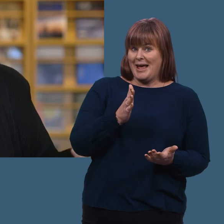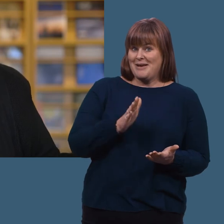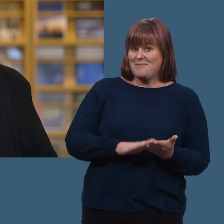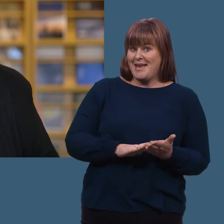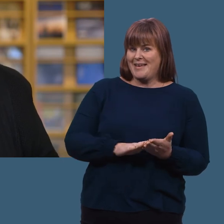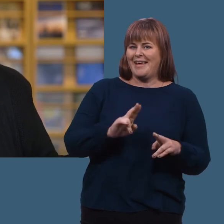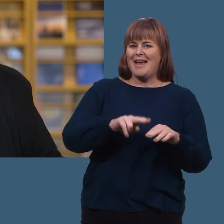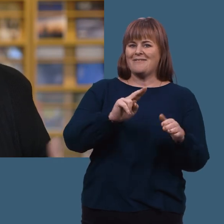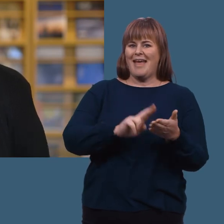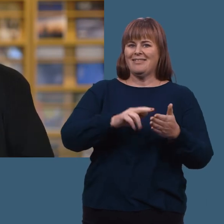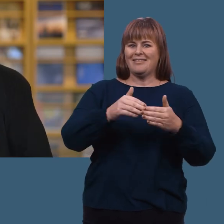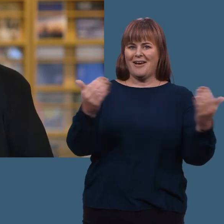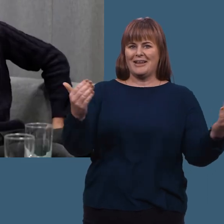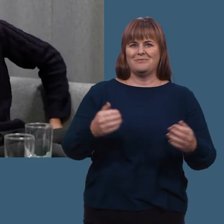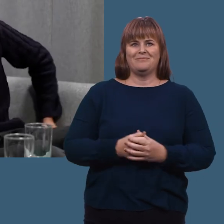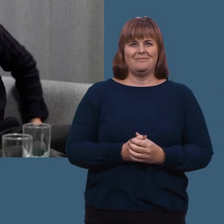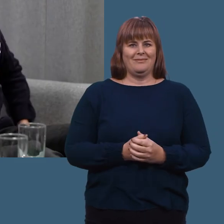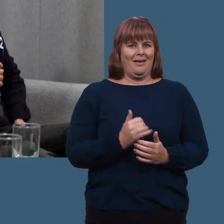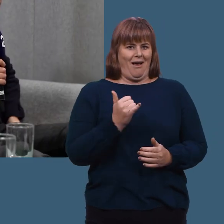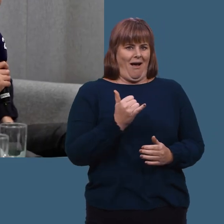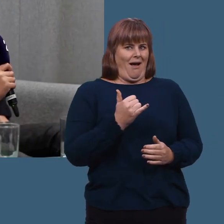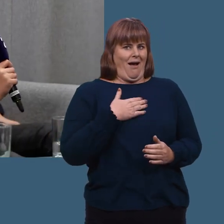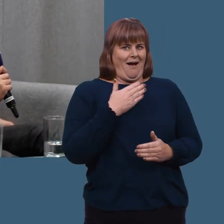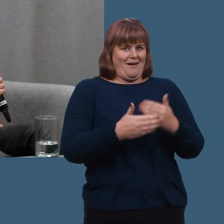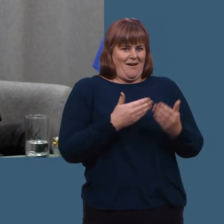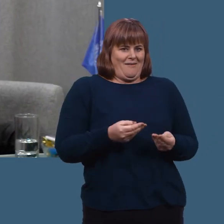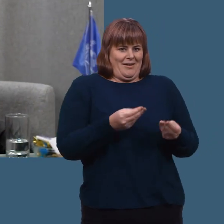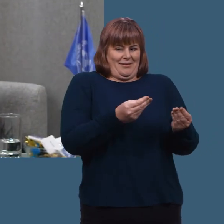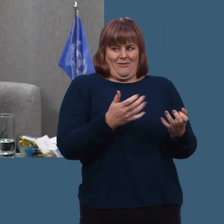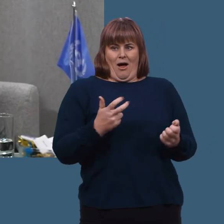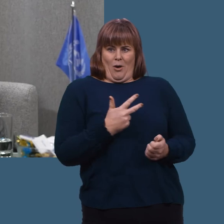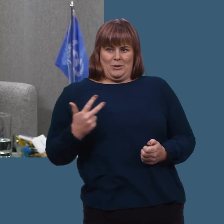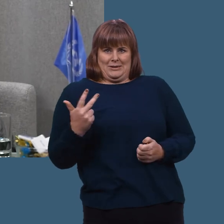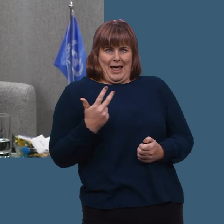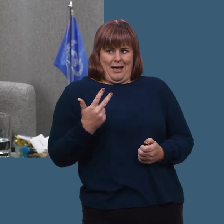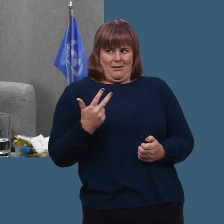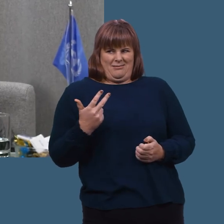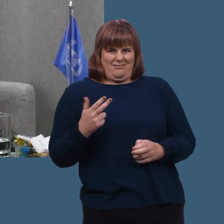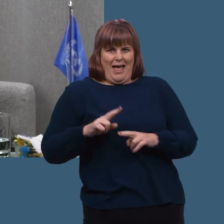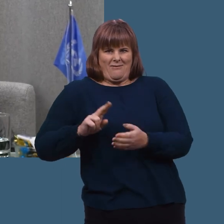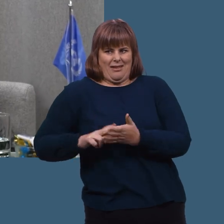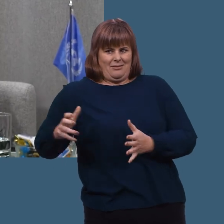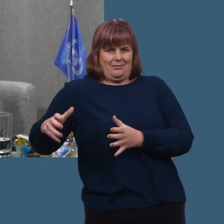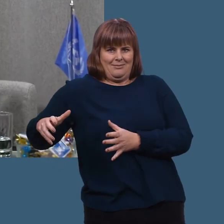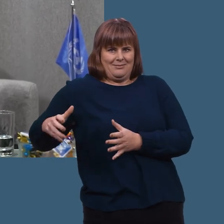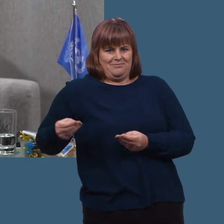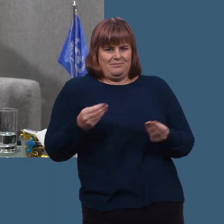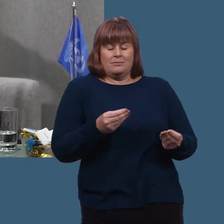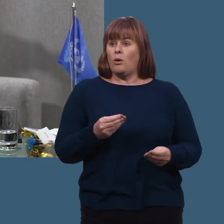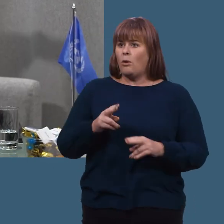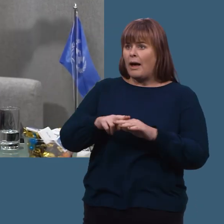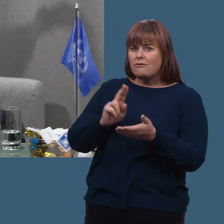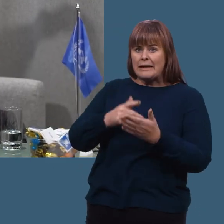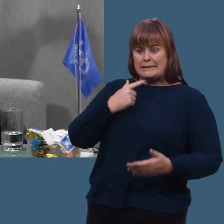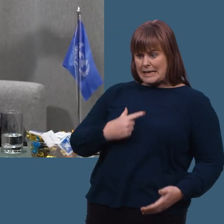Så, gratulerer med FN-dagen. Ja, vi har jo faktisk en gave her, på vegne av oss tre og FN i seg selv. Dette her er jo